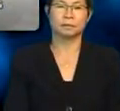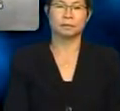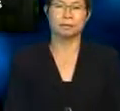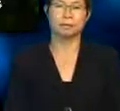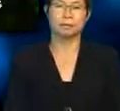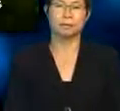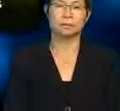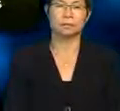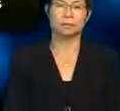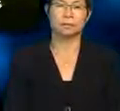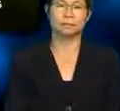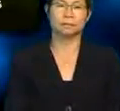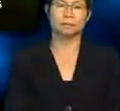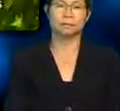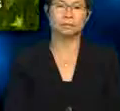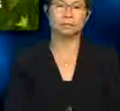Baiklah, murid